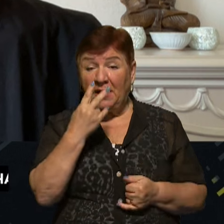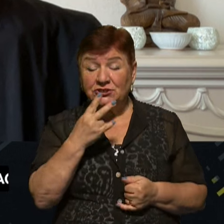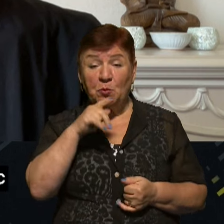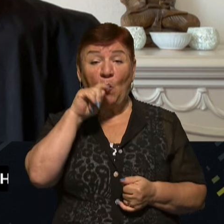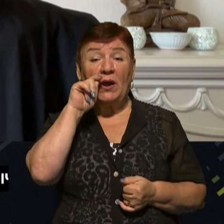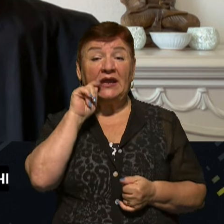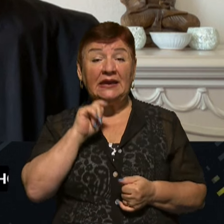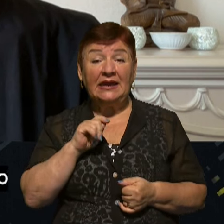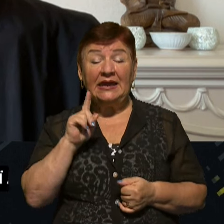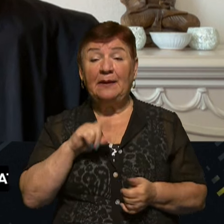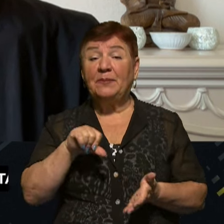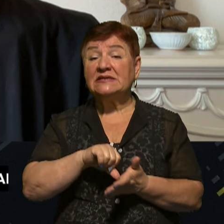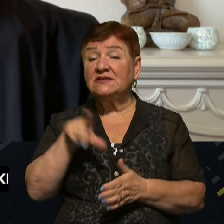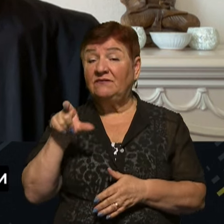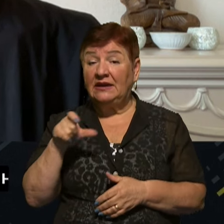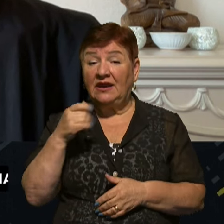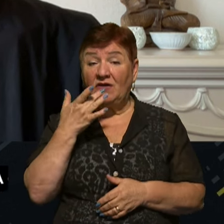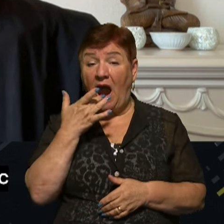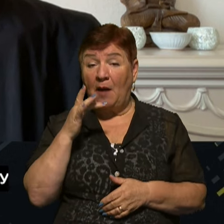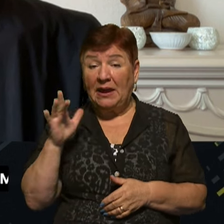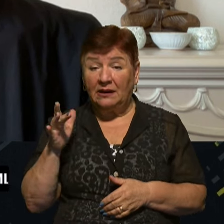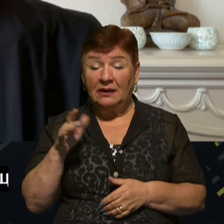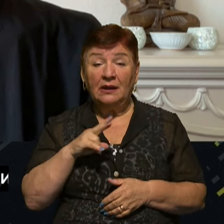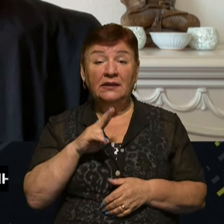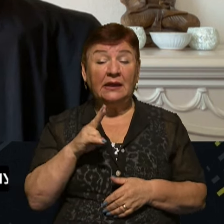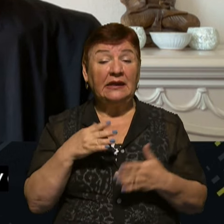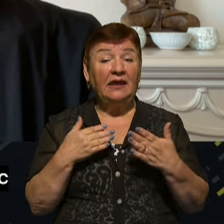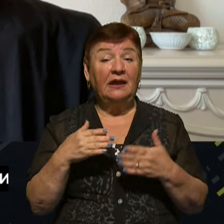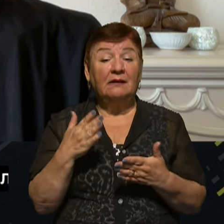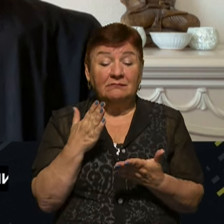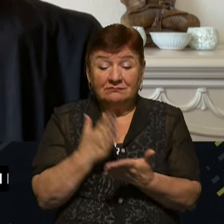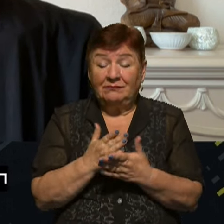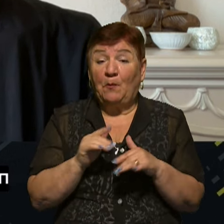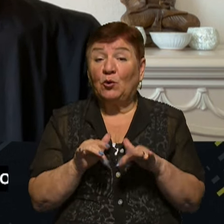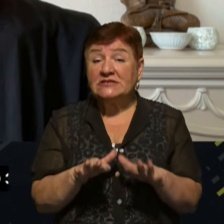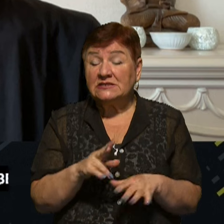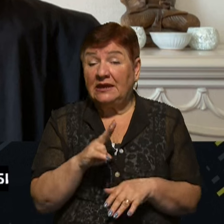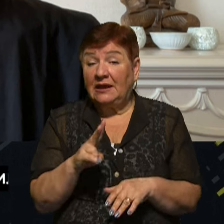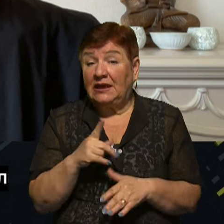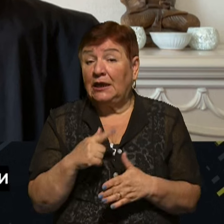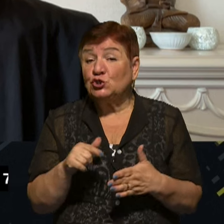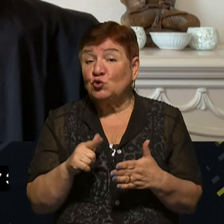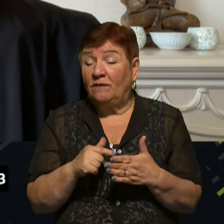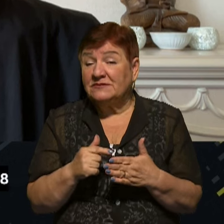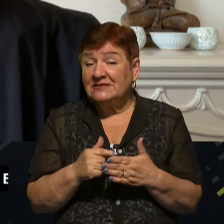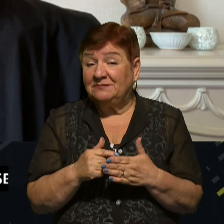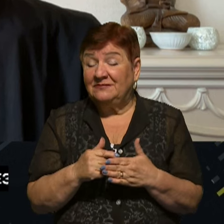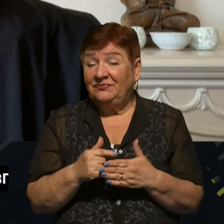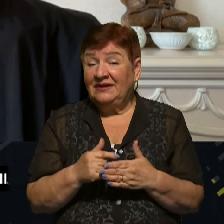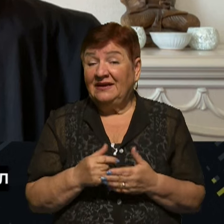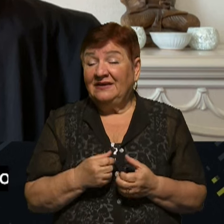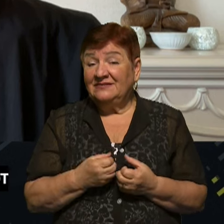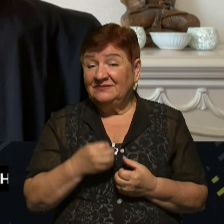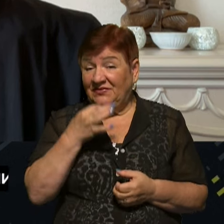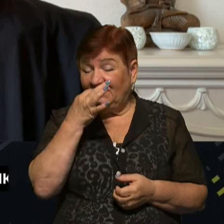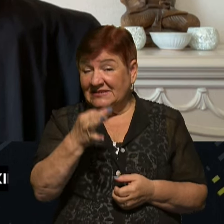України, і також працівників Америки. Які відбуваються процеси, які, можливо, зараз не зовсім висвітлені у медіа?